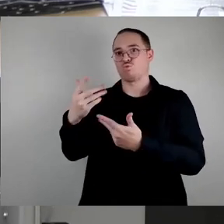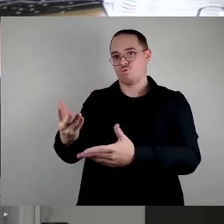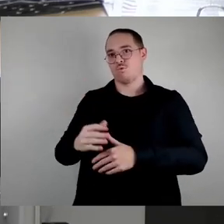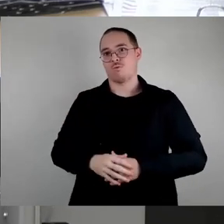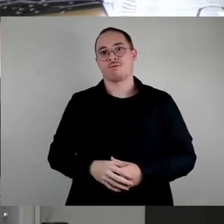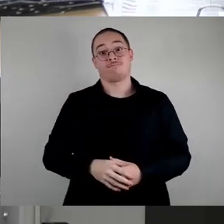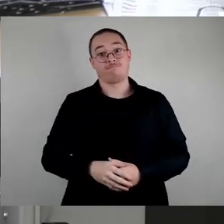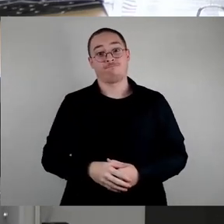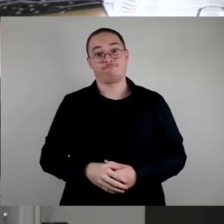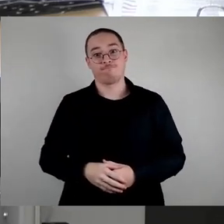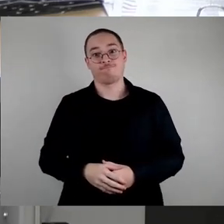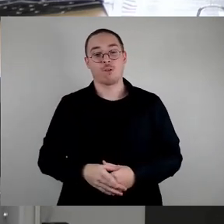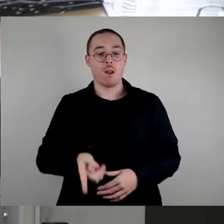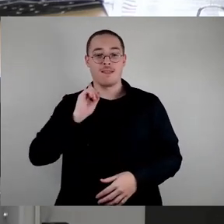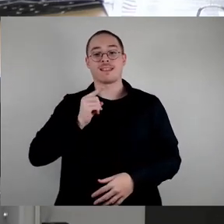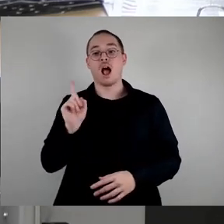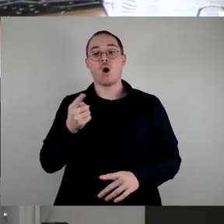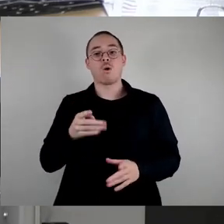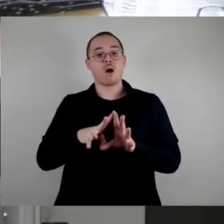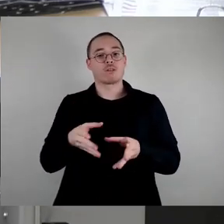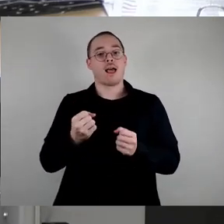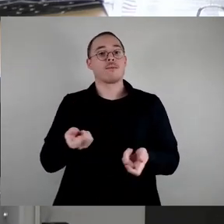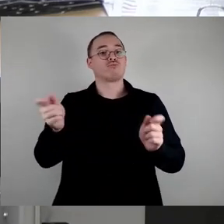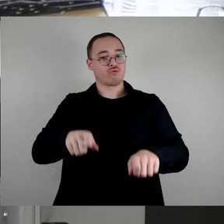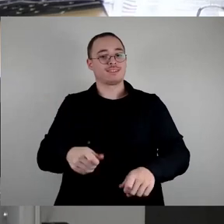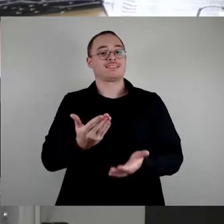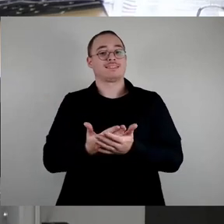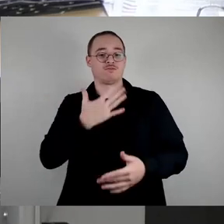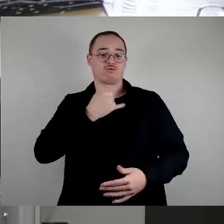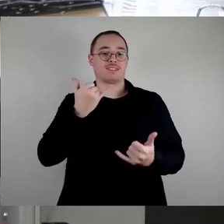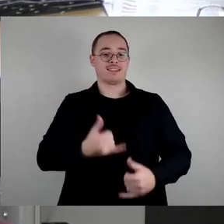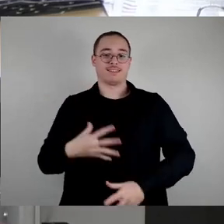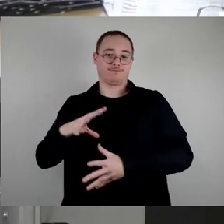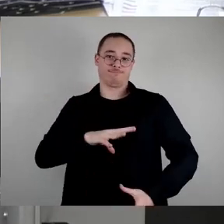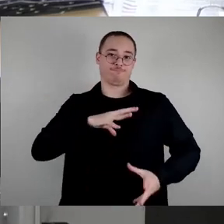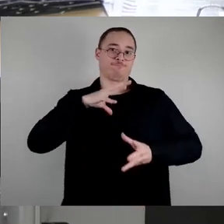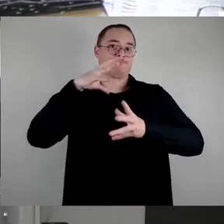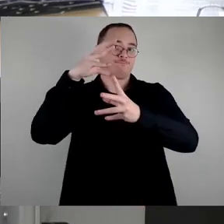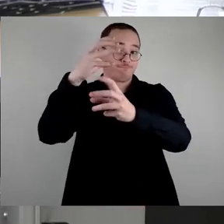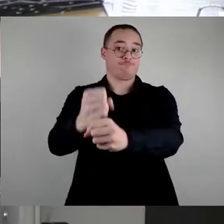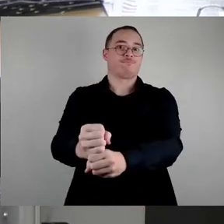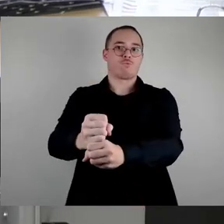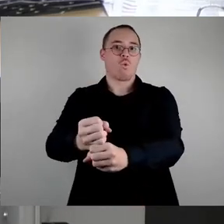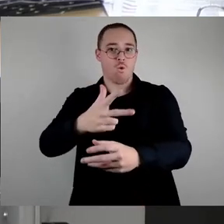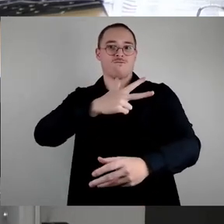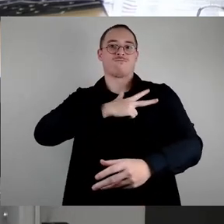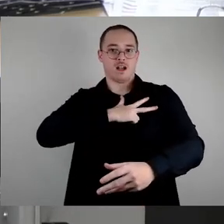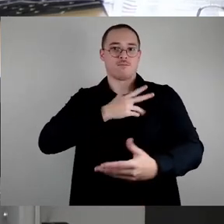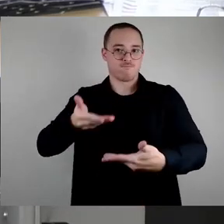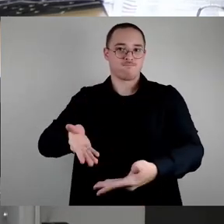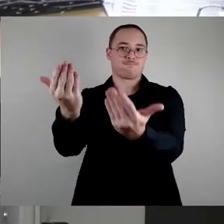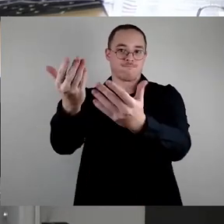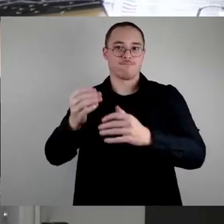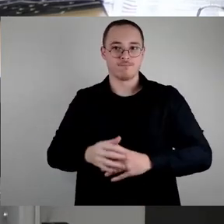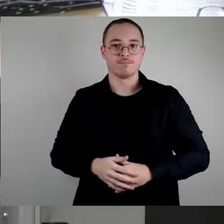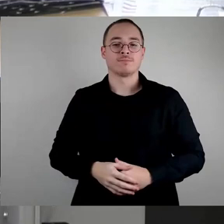tatsächlich Realität werden lassen. Und deswegen sollten wir das nicht übertragen. Das wundert mich schon sehr. Was mich aber